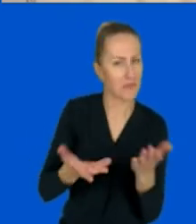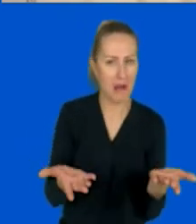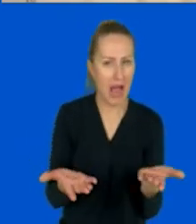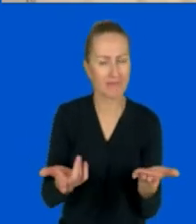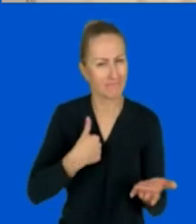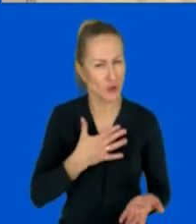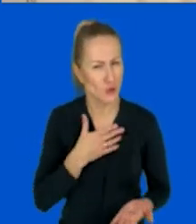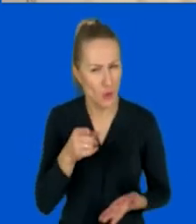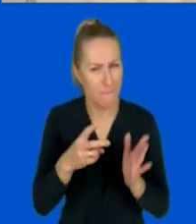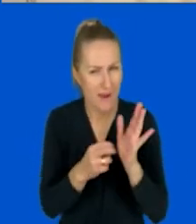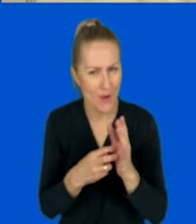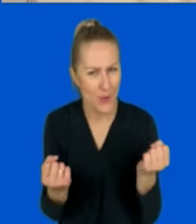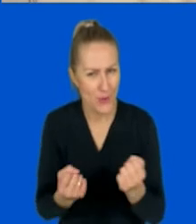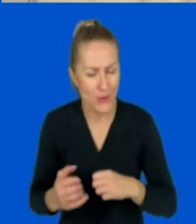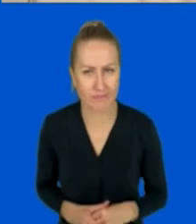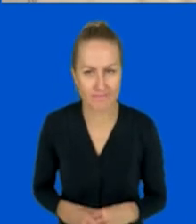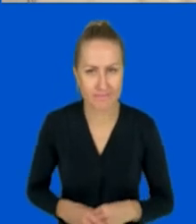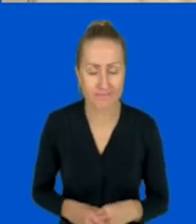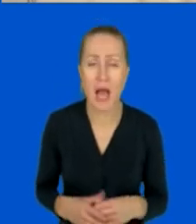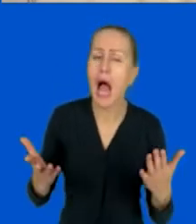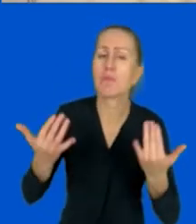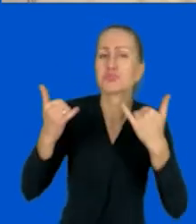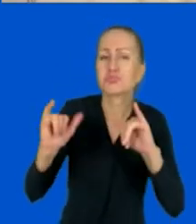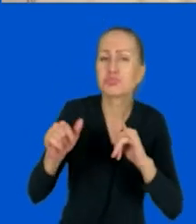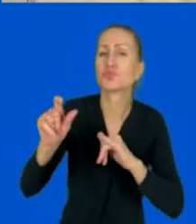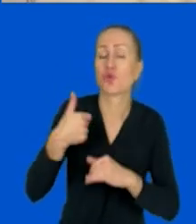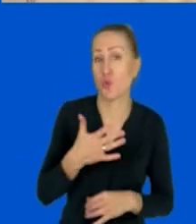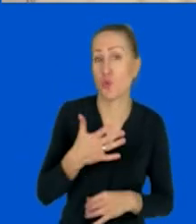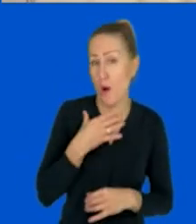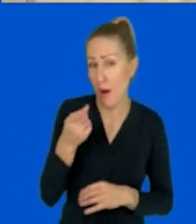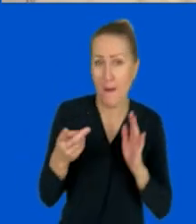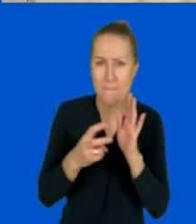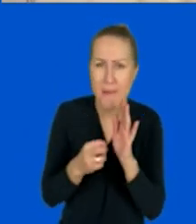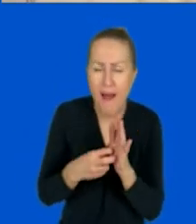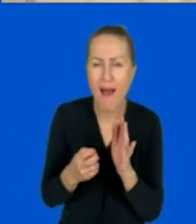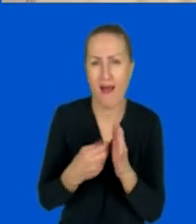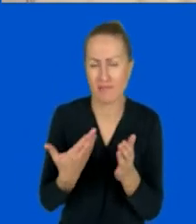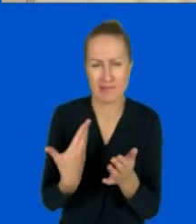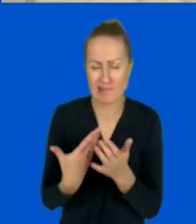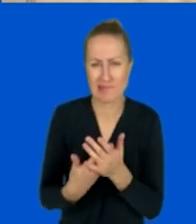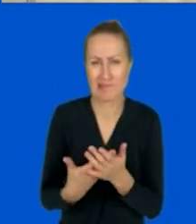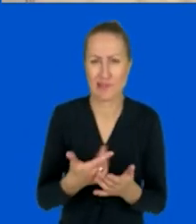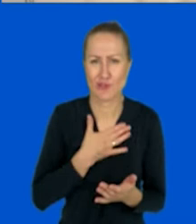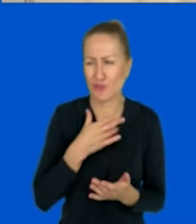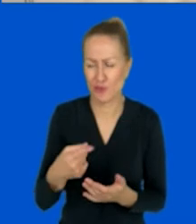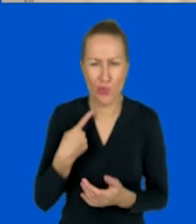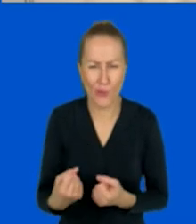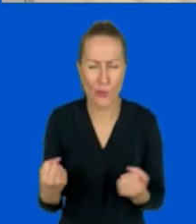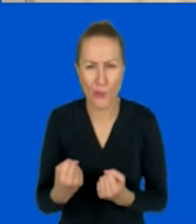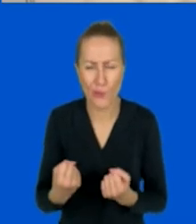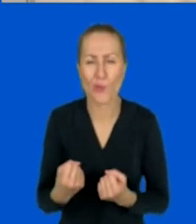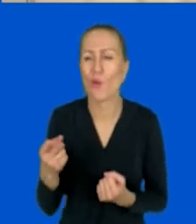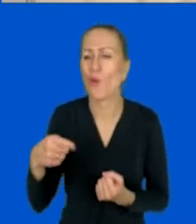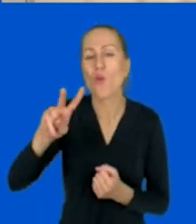bardzo brakuje. Inna rzecz, która powoduje, że spotkania mogą być nudne dla